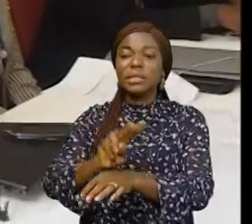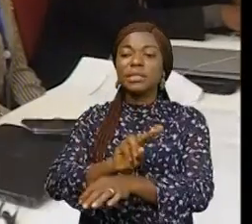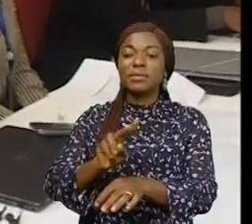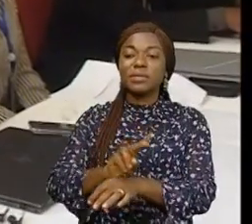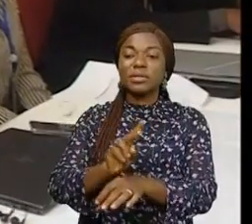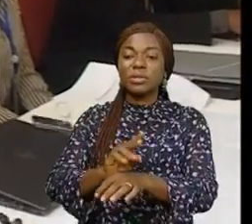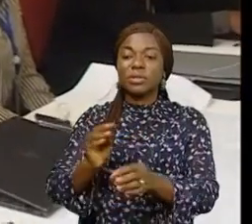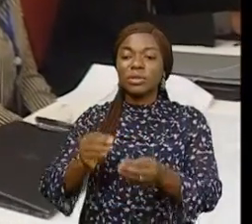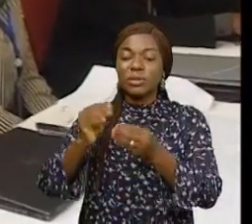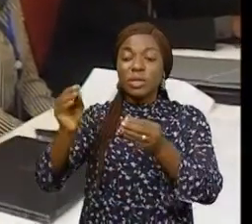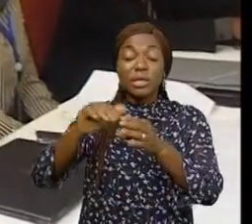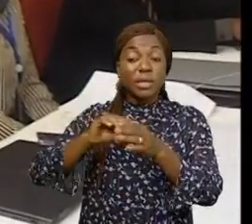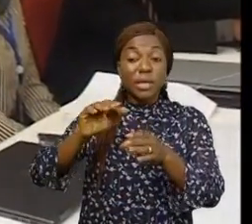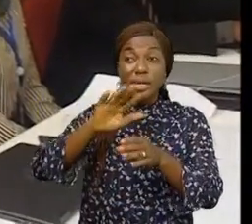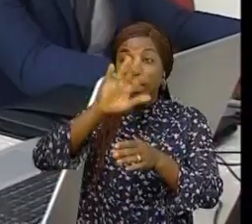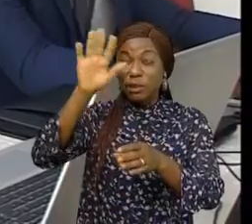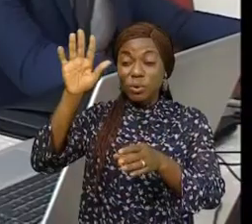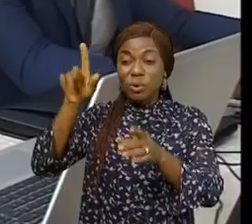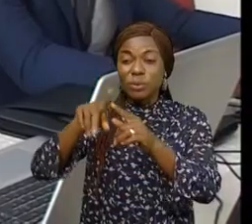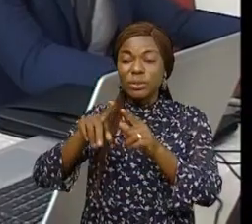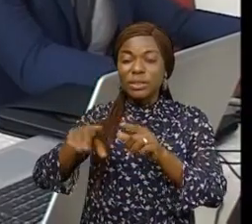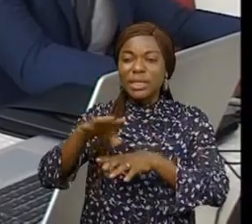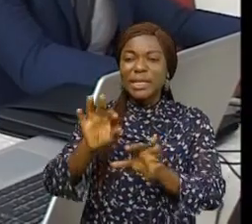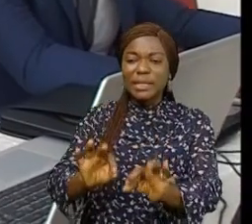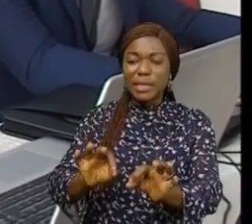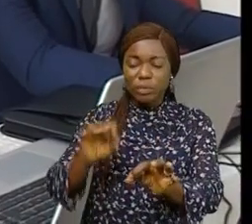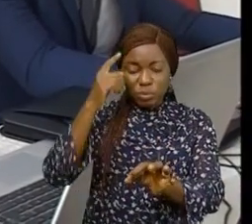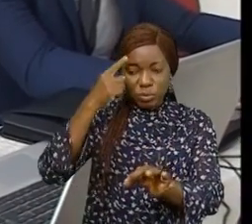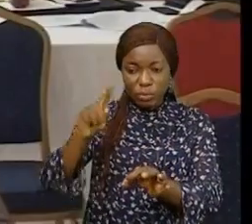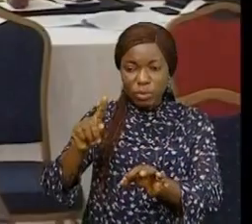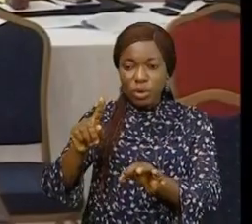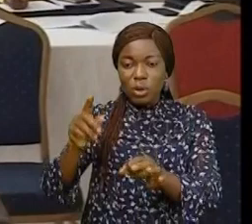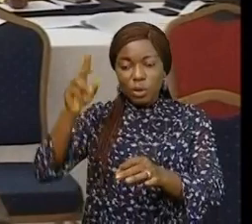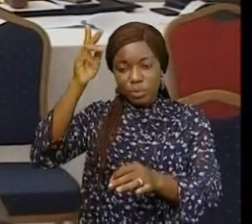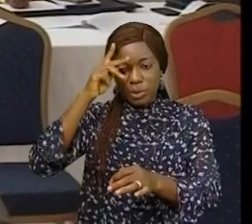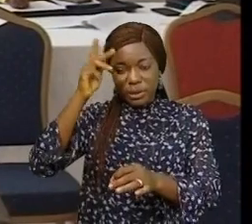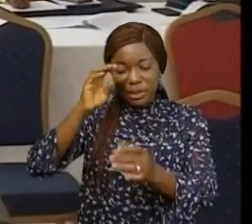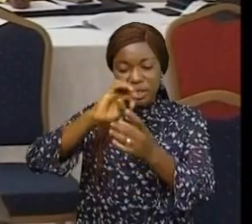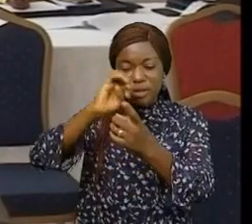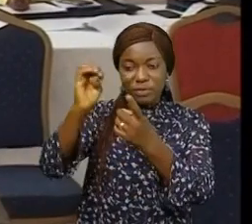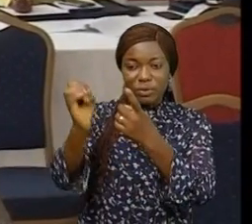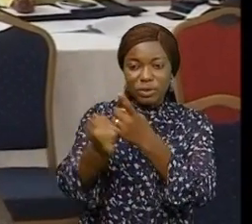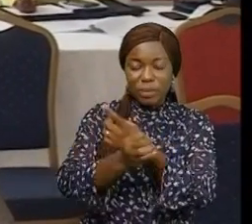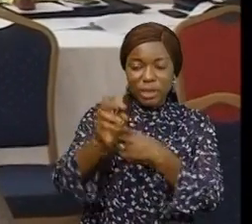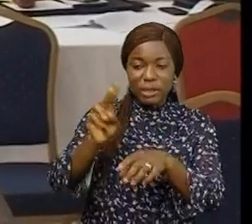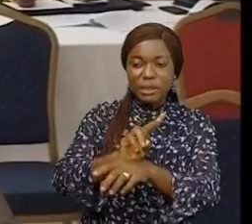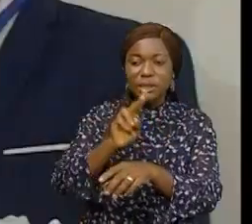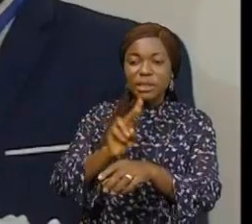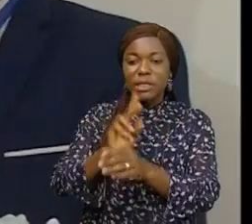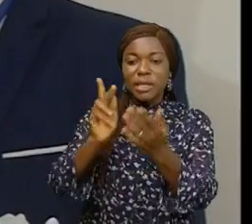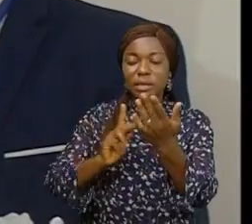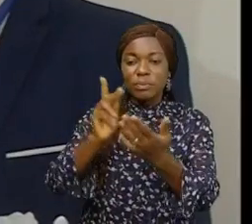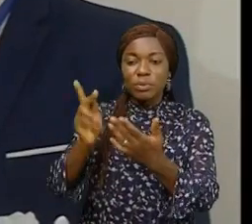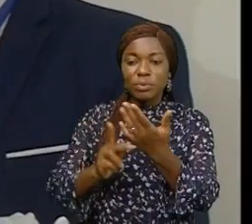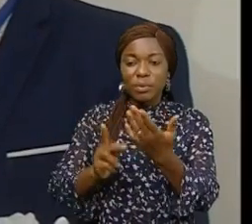données spatiales issues de l'observation de la Terre pour l'élaboration de politiques environnementales en utilisant les données du programme